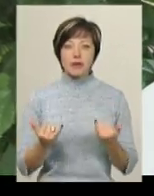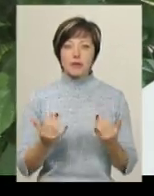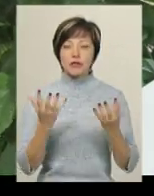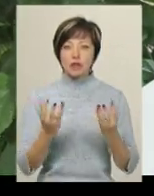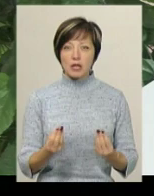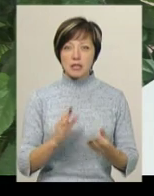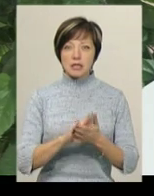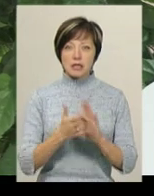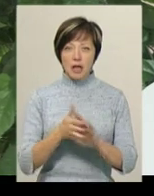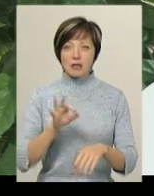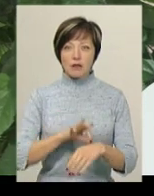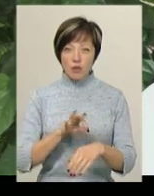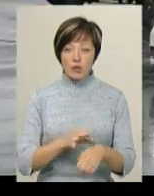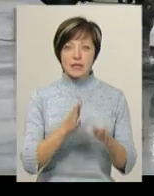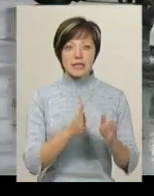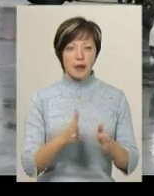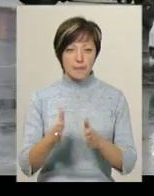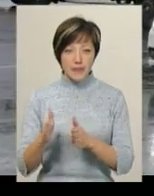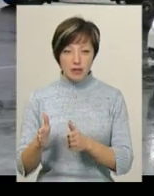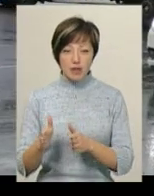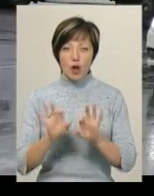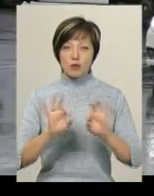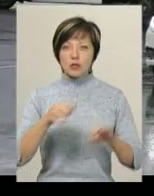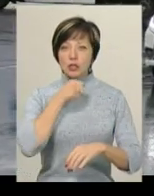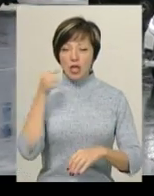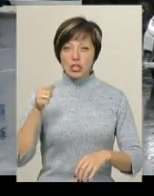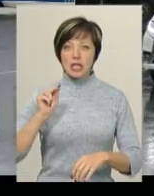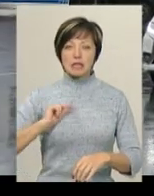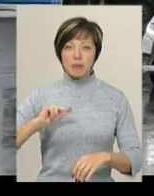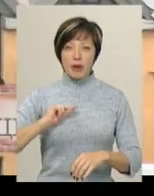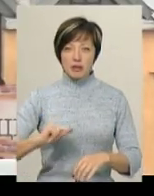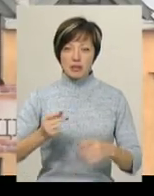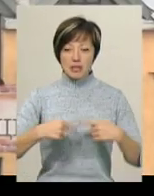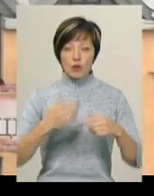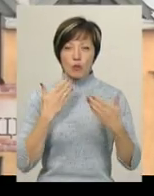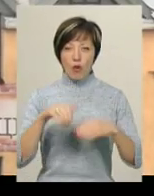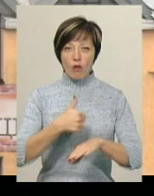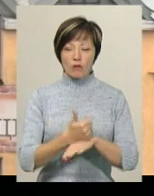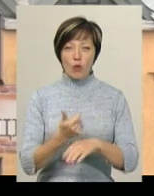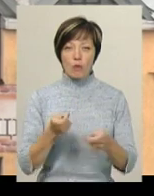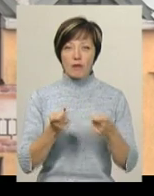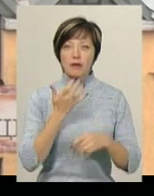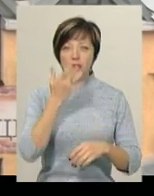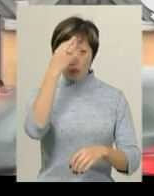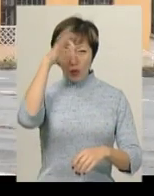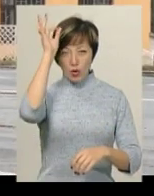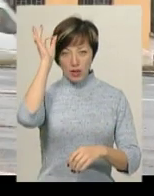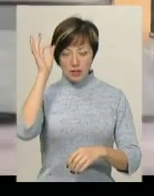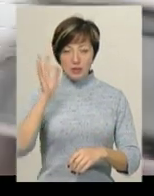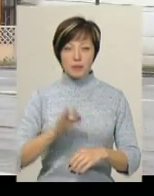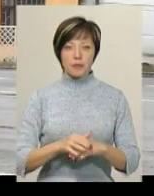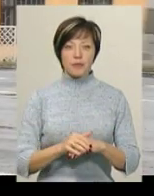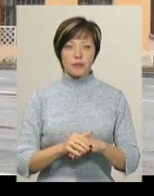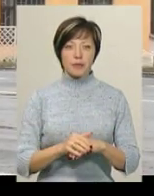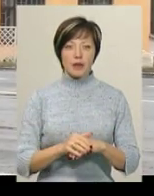стан хворий стабільний. Як розповів старший інспектор сектору комунікації Головного управління Національної поліції Хмельницькій області Олег